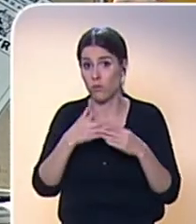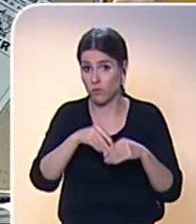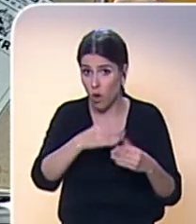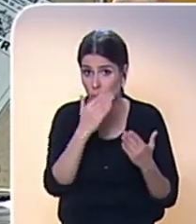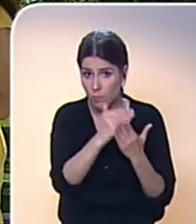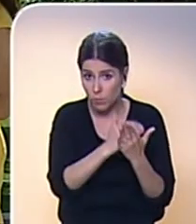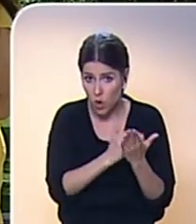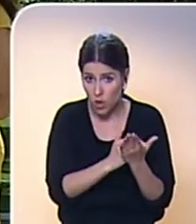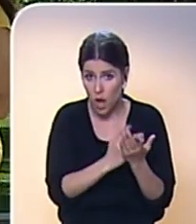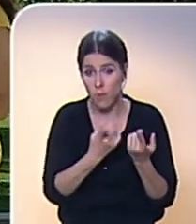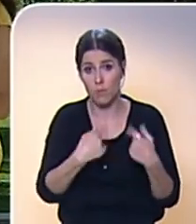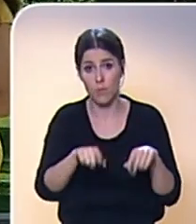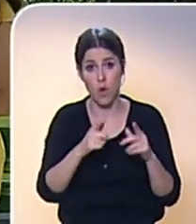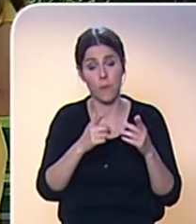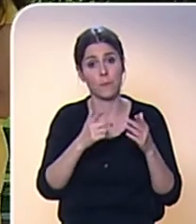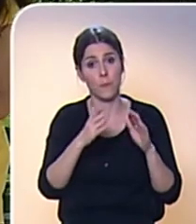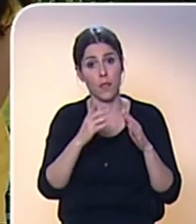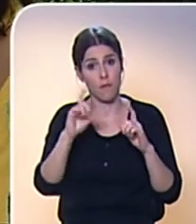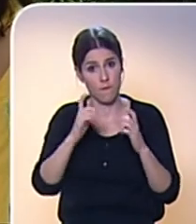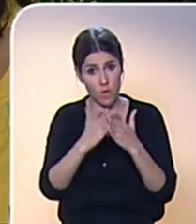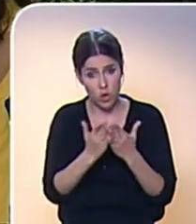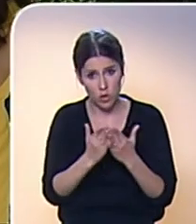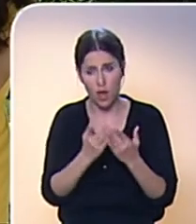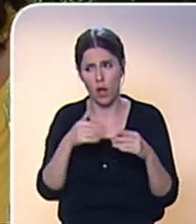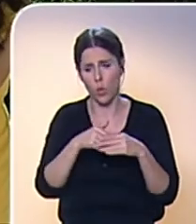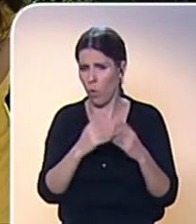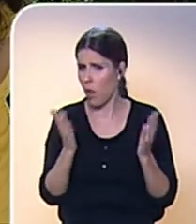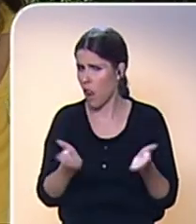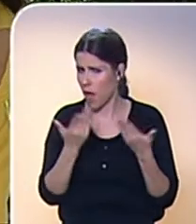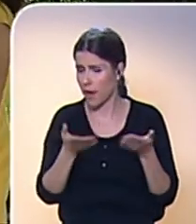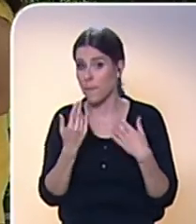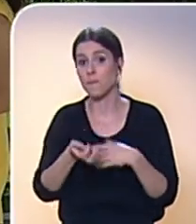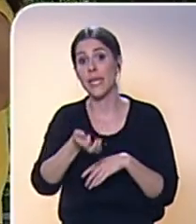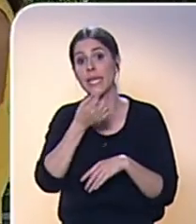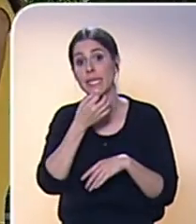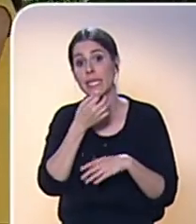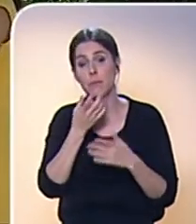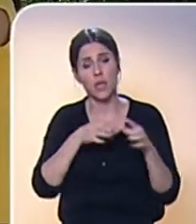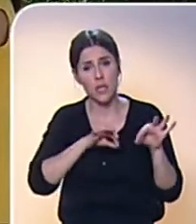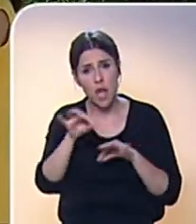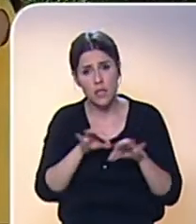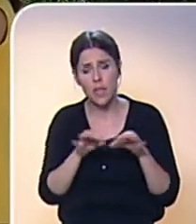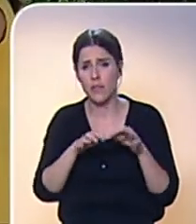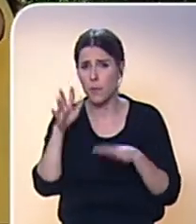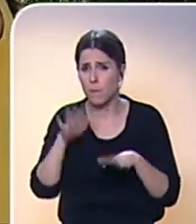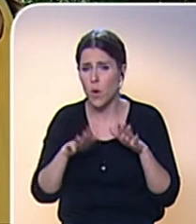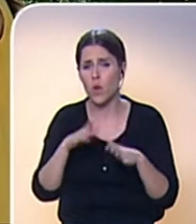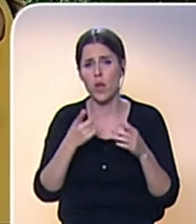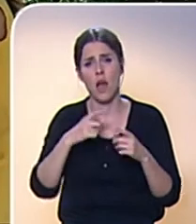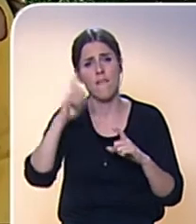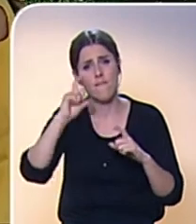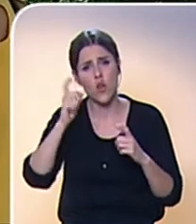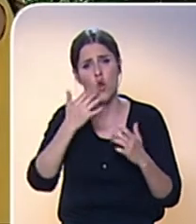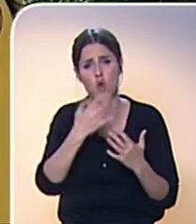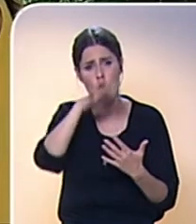pro vytvoření fotoknihy, což je asi nejjednodušší forma, kdy si vyberete počet fotek na stránku, vyberete si,